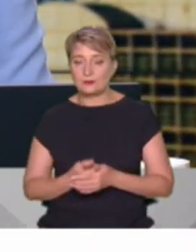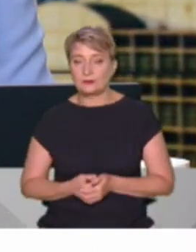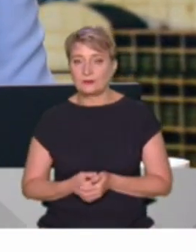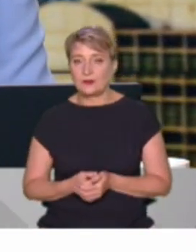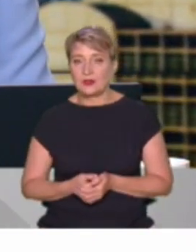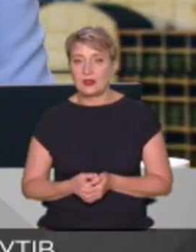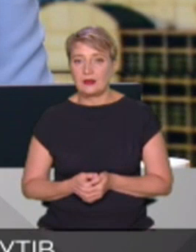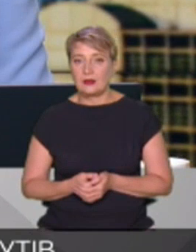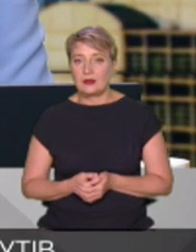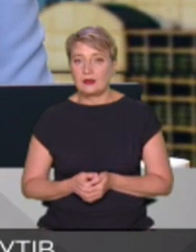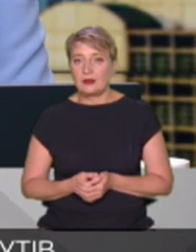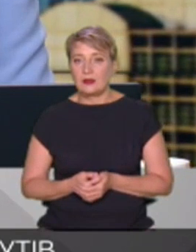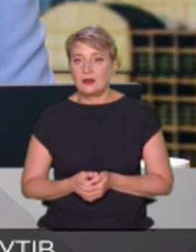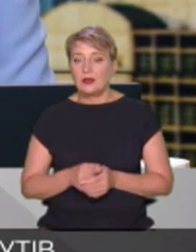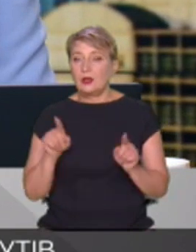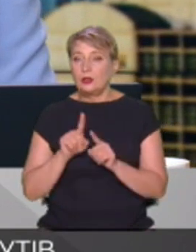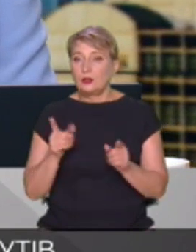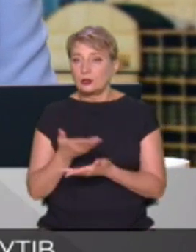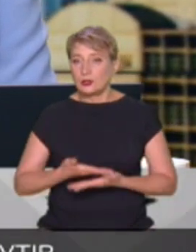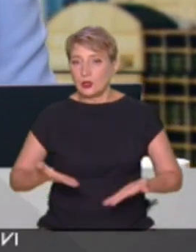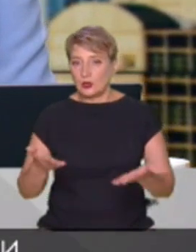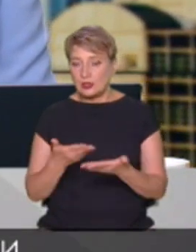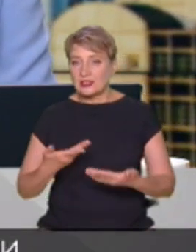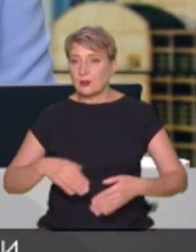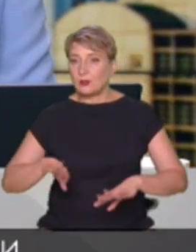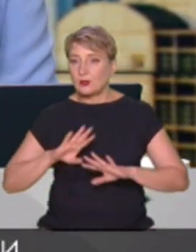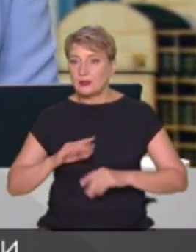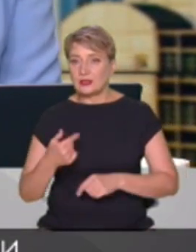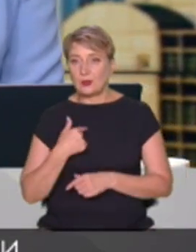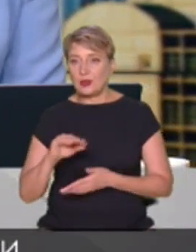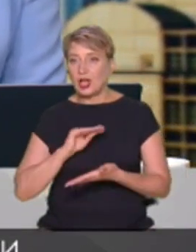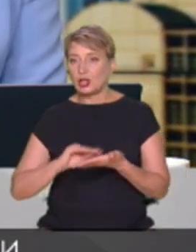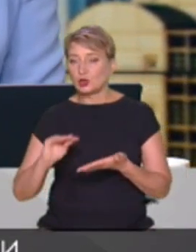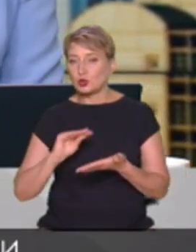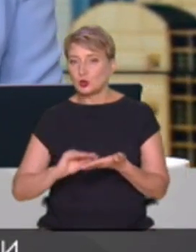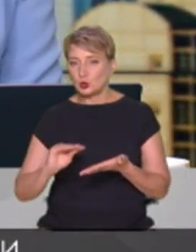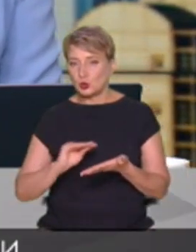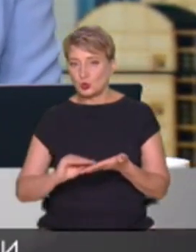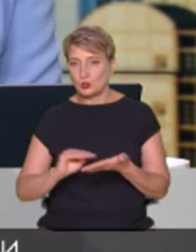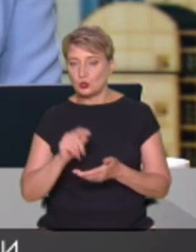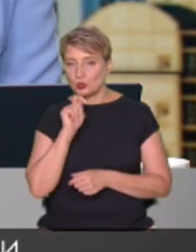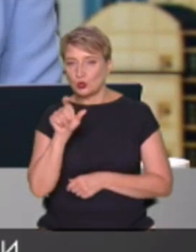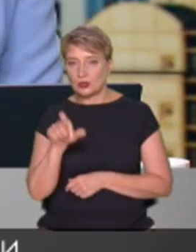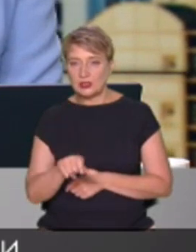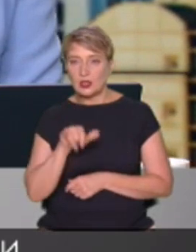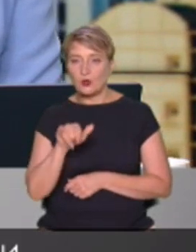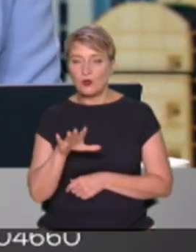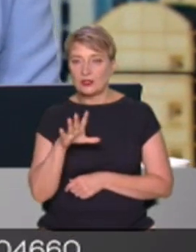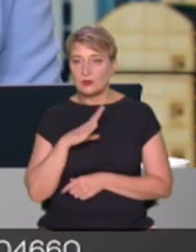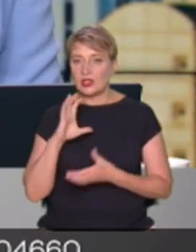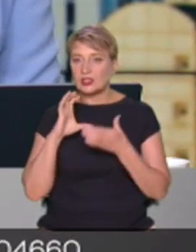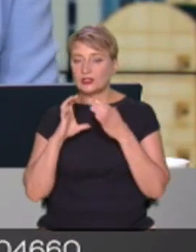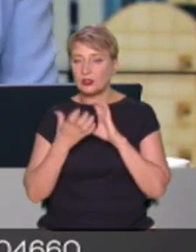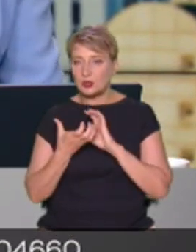пропонують, я думаю, у вас вже також фіологічна освіта може бути. У мене журналістська, та. У вас також був дуже такий серйозний